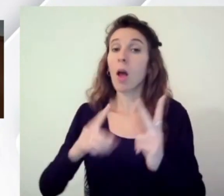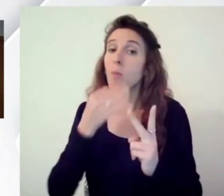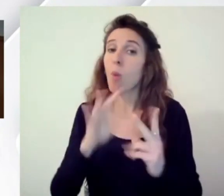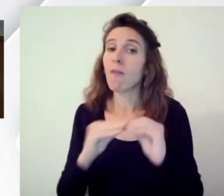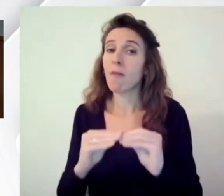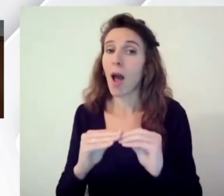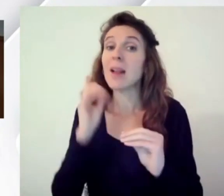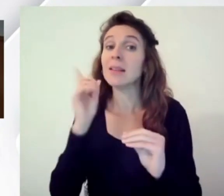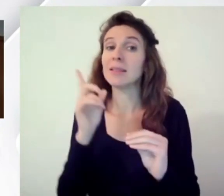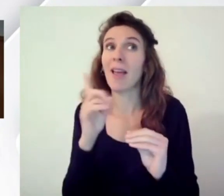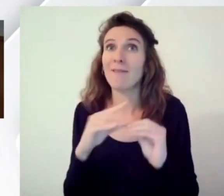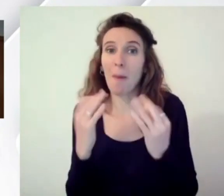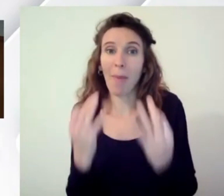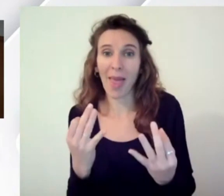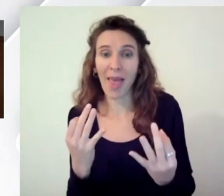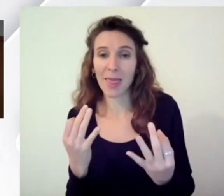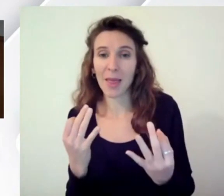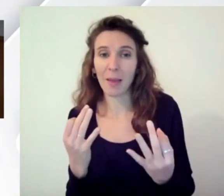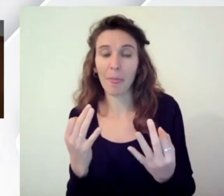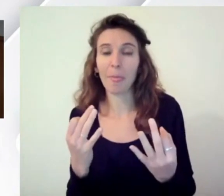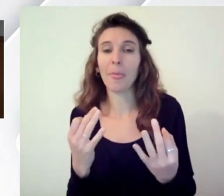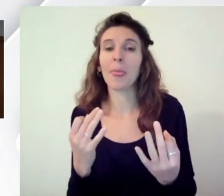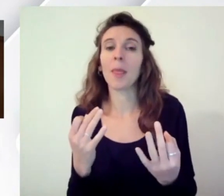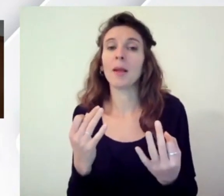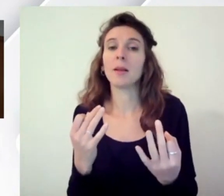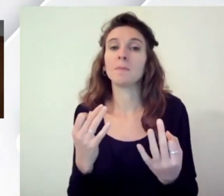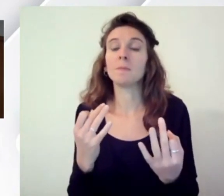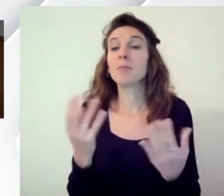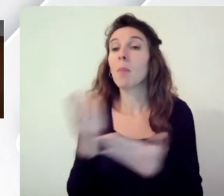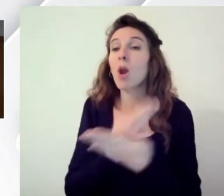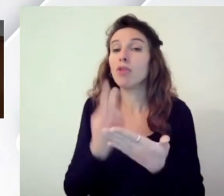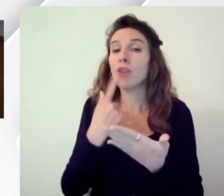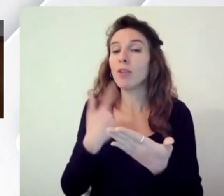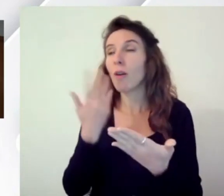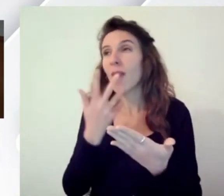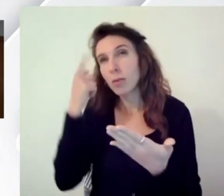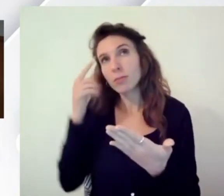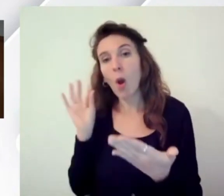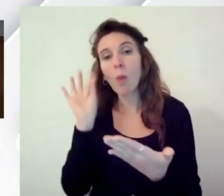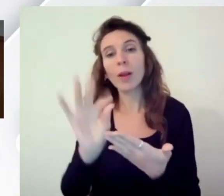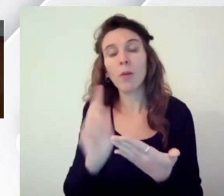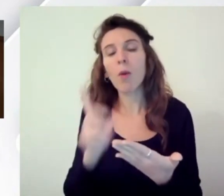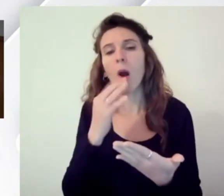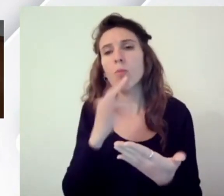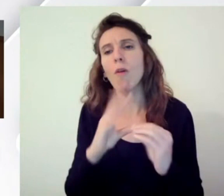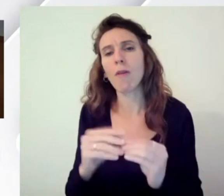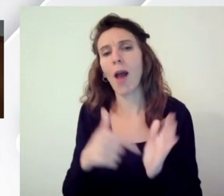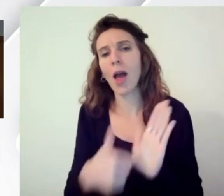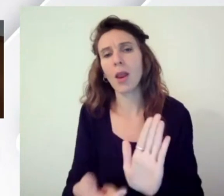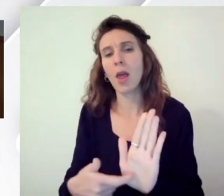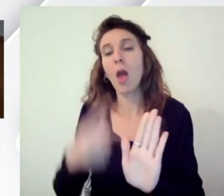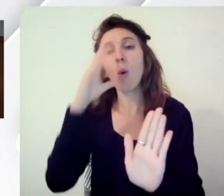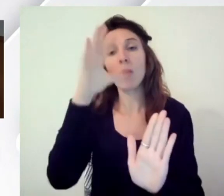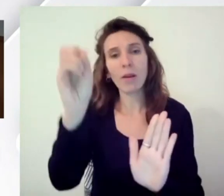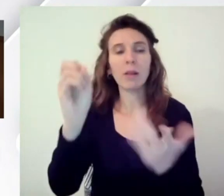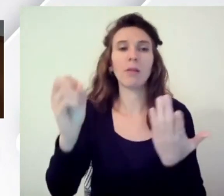bene si fa bene noi nel nostro intento di fare questi progetti e far vedere che si può fare il stesso sito Designers Italia o gli